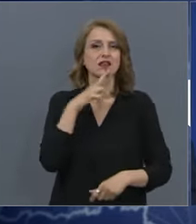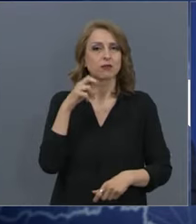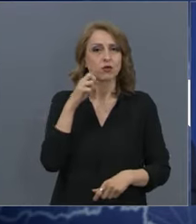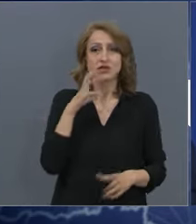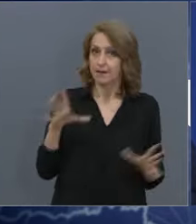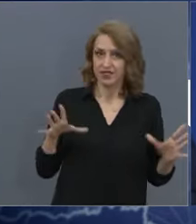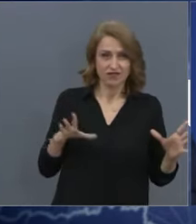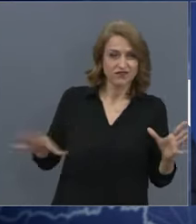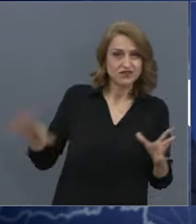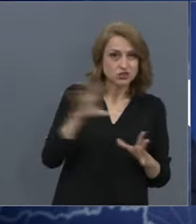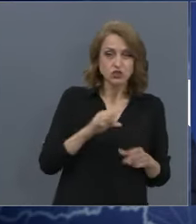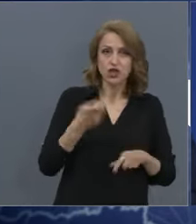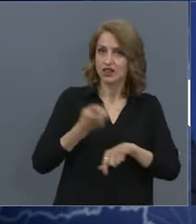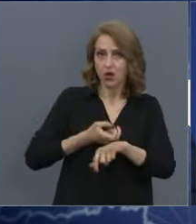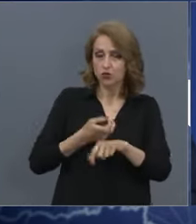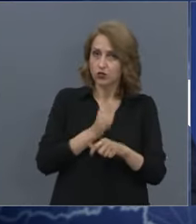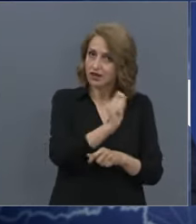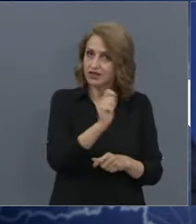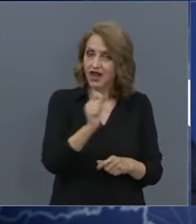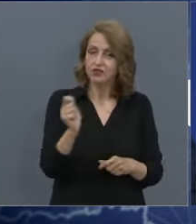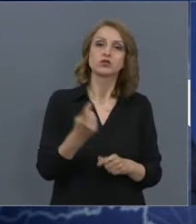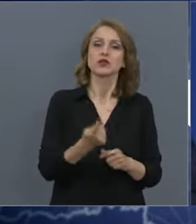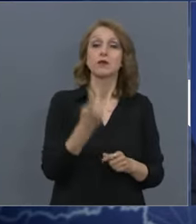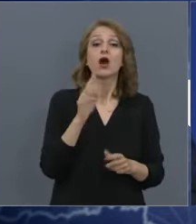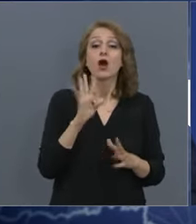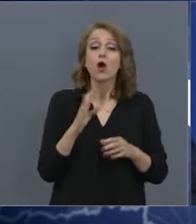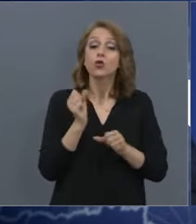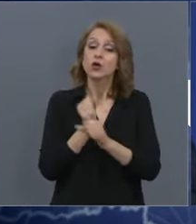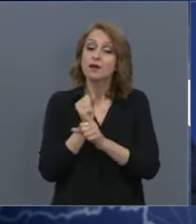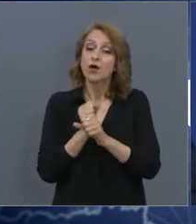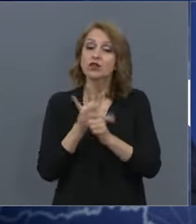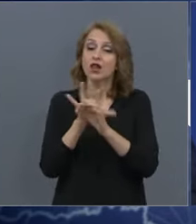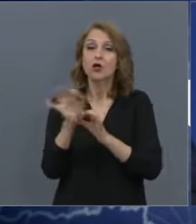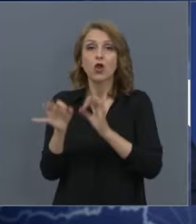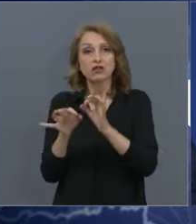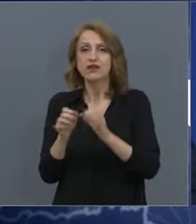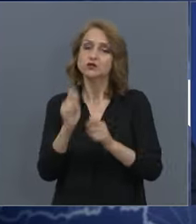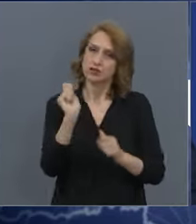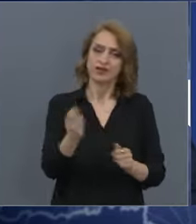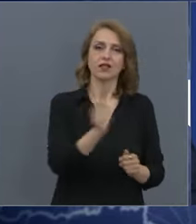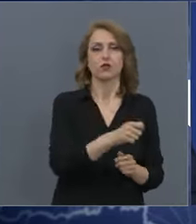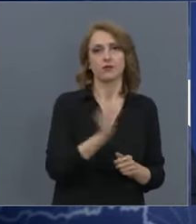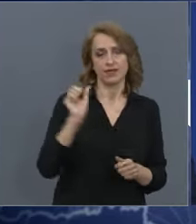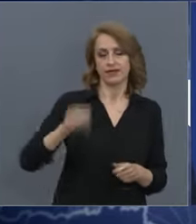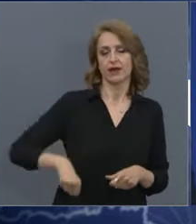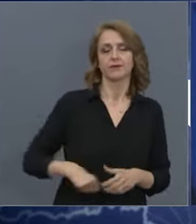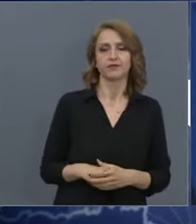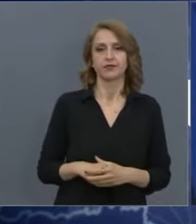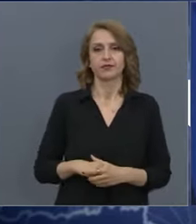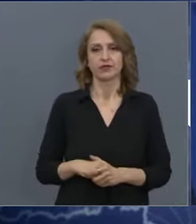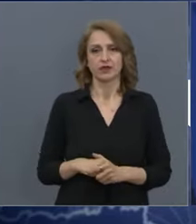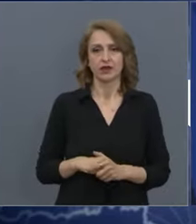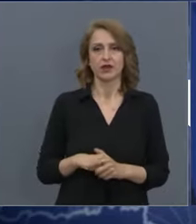всички лекари или давахте по хилядата лева, които бяха на проблем? Когато се работи рисковируса. На тях. Господин Борисов,